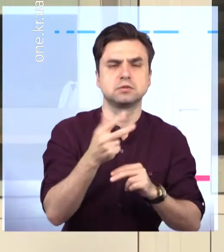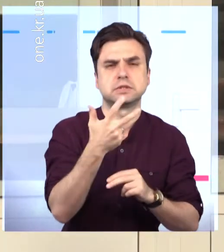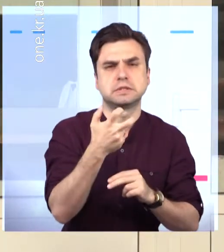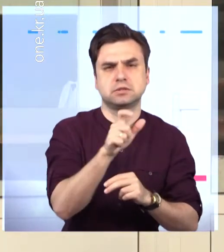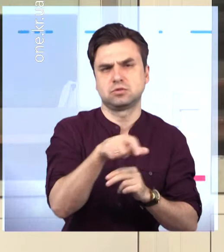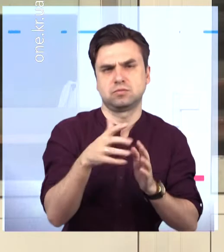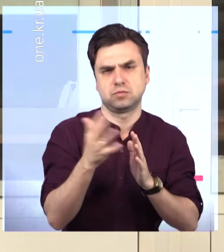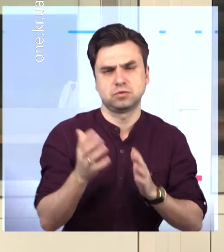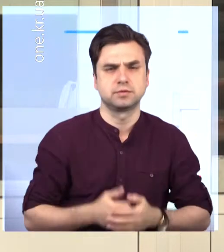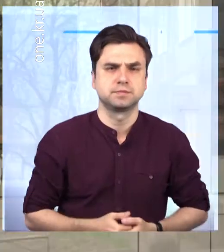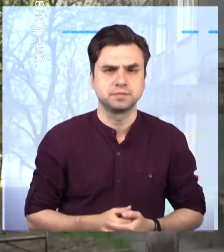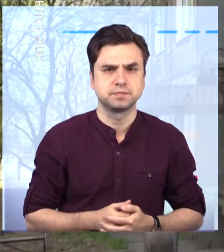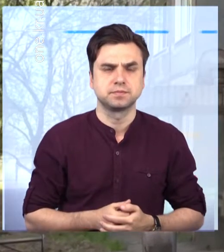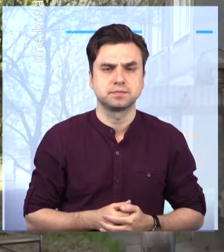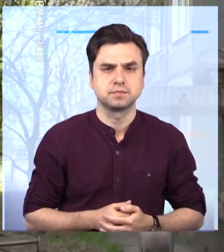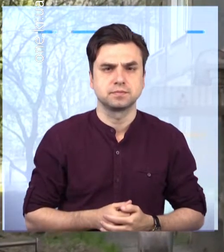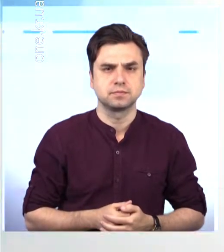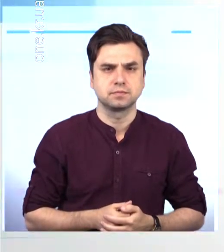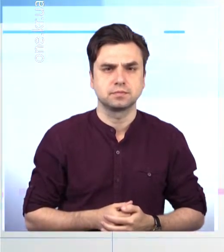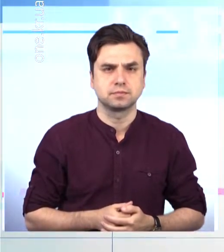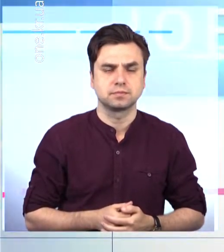лікарів понад 300 ковід пацієнтів.